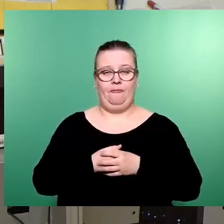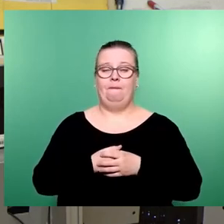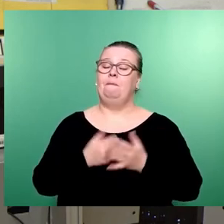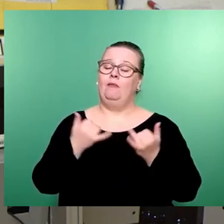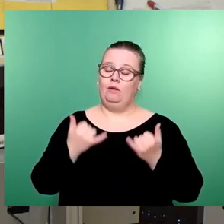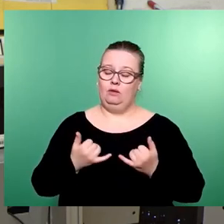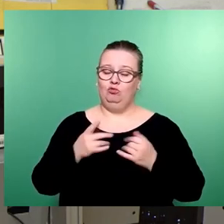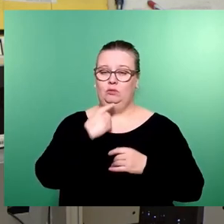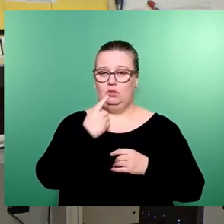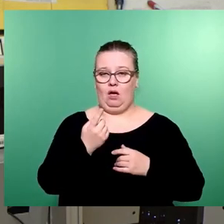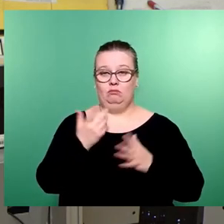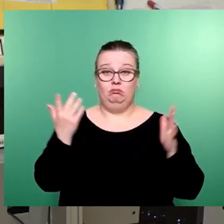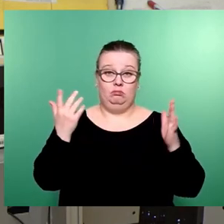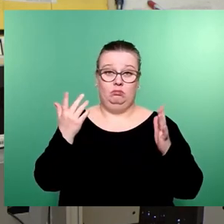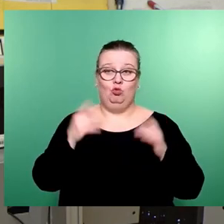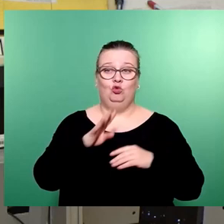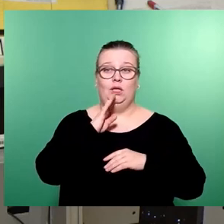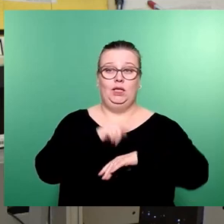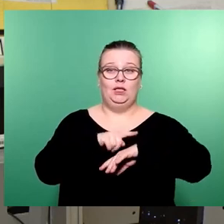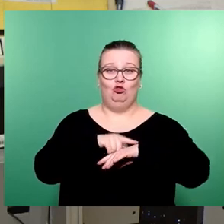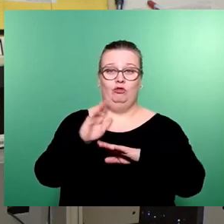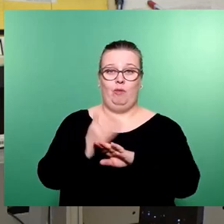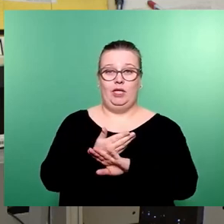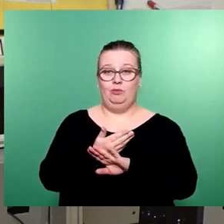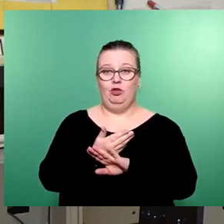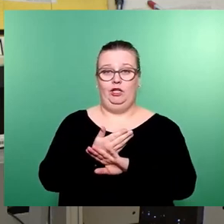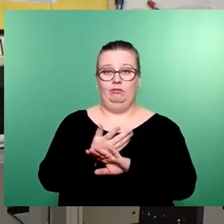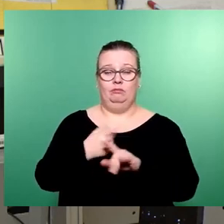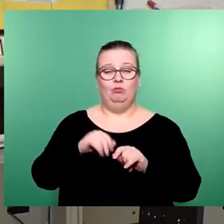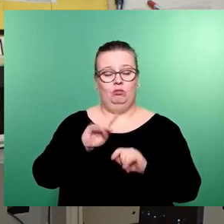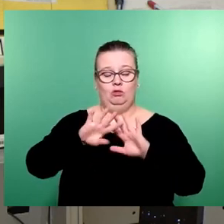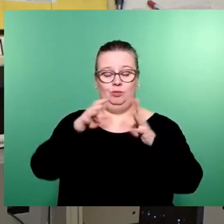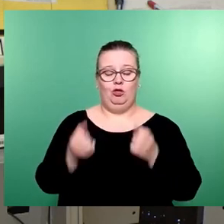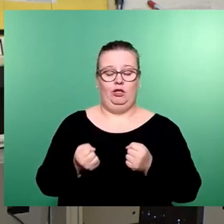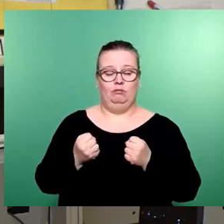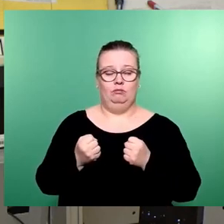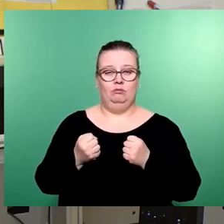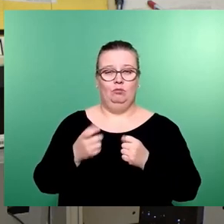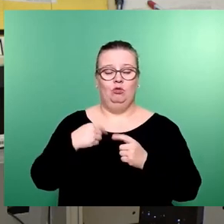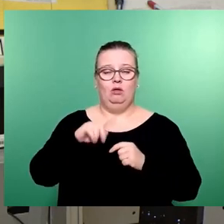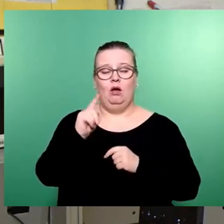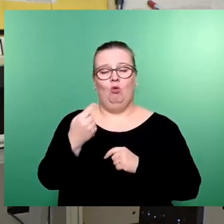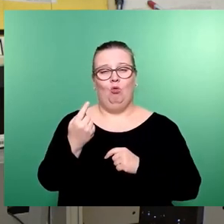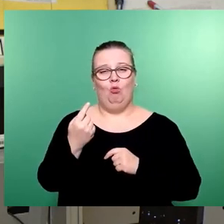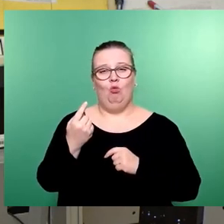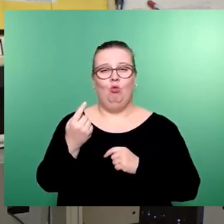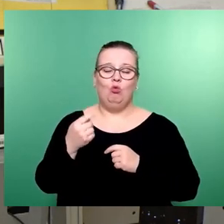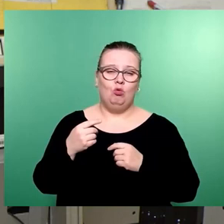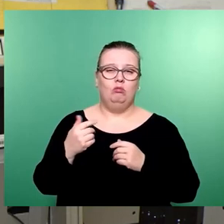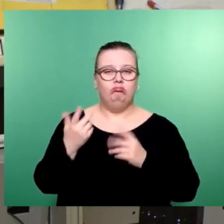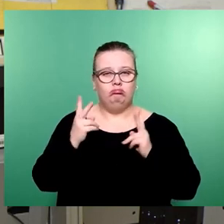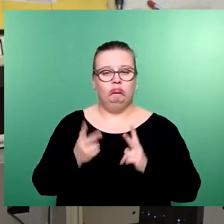Stelle, da die Redezeit ja schon abgelaufen ist, wir haben diesen Haushalt in sehr konstruktiven